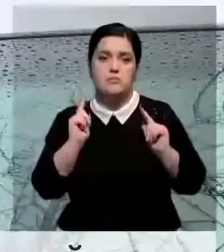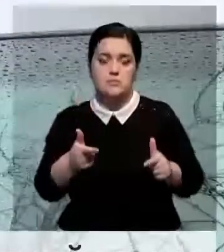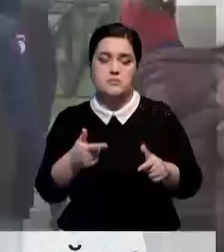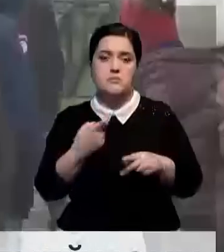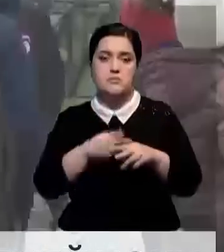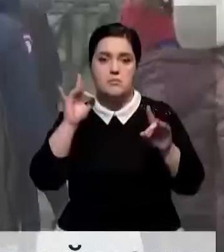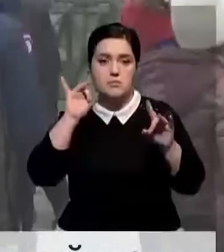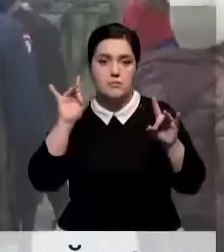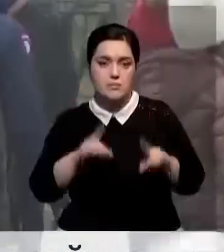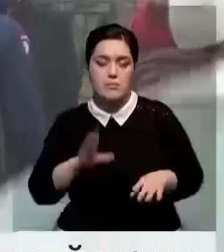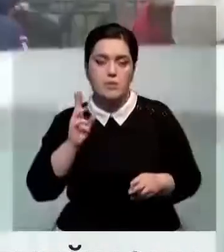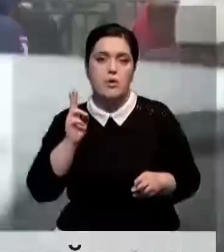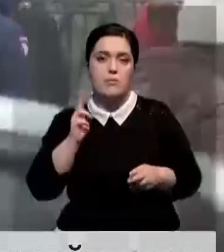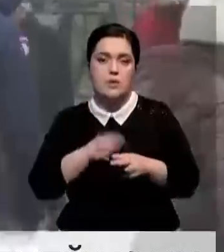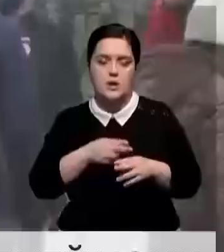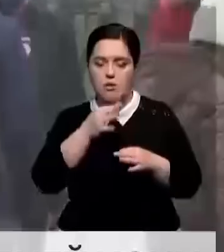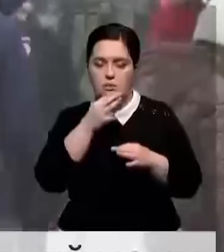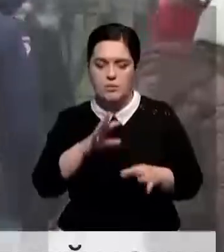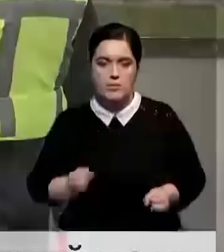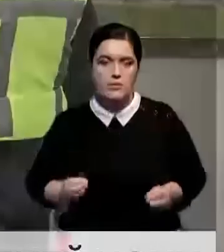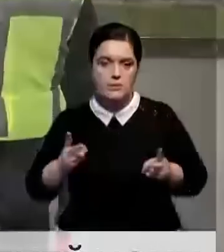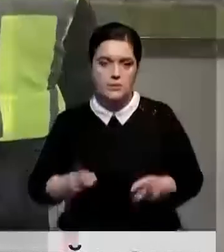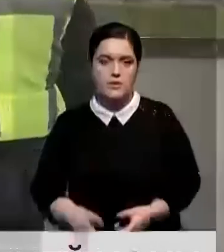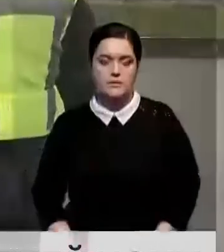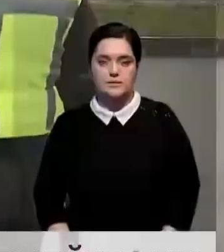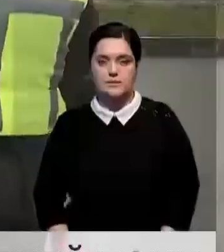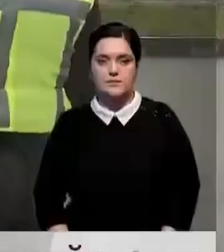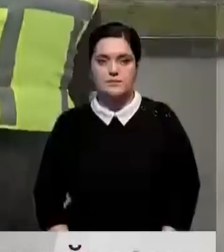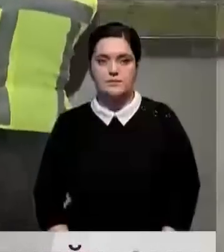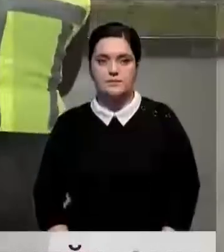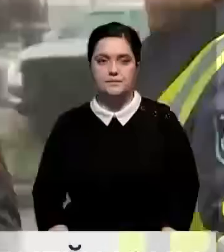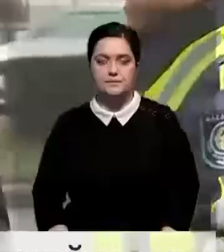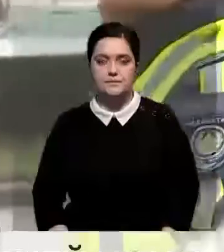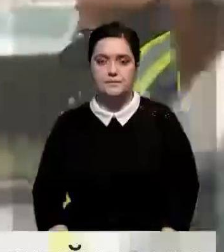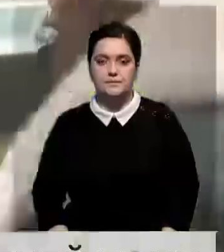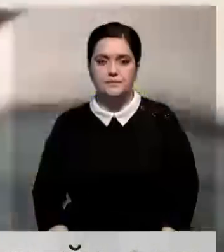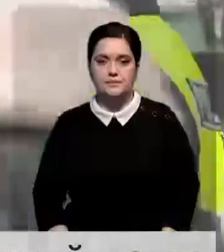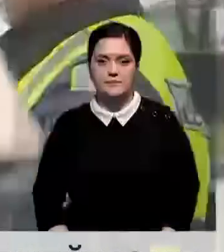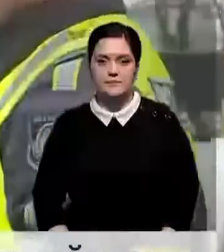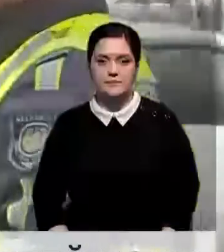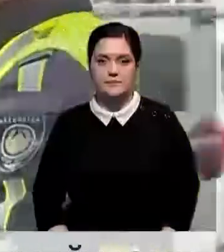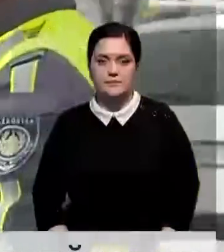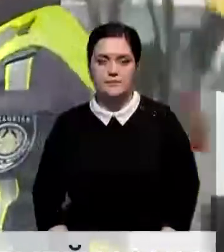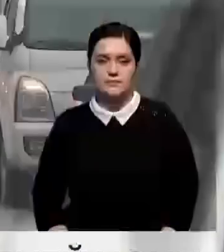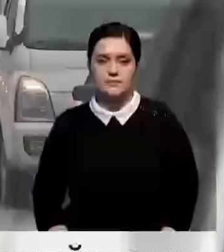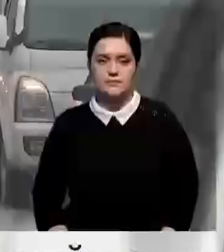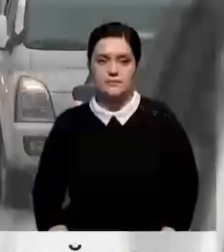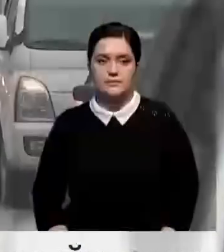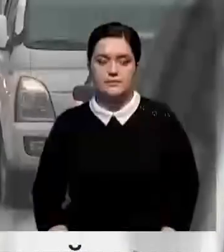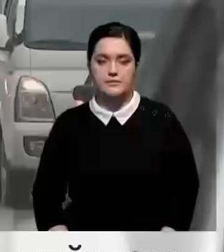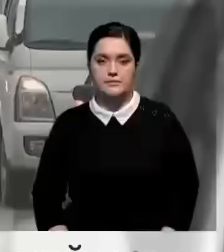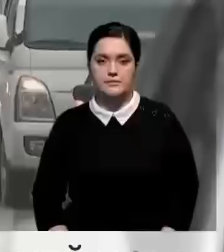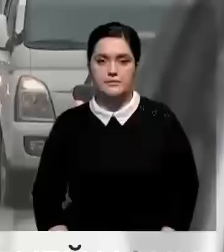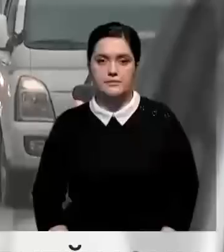ситуациям и будут пресекать любые преступления. Рауль Габитов, Нурсултан Мухаммеджан, Нурмахан Бекмуратов, Хабар-24,